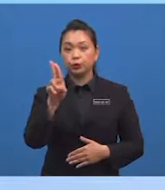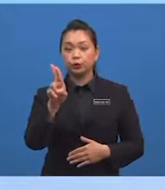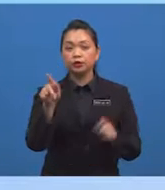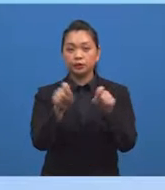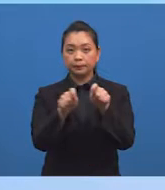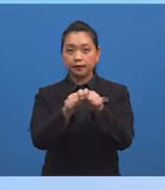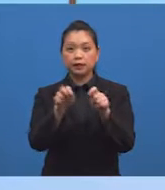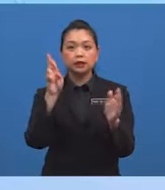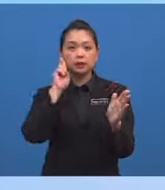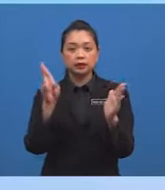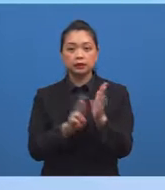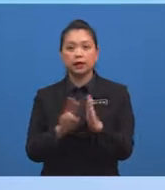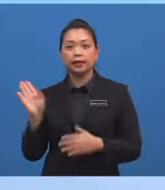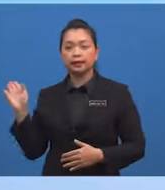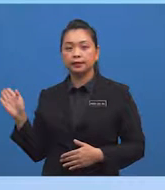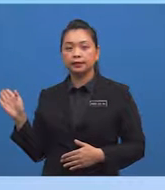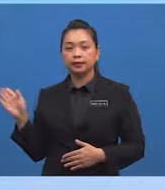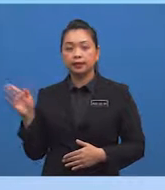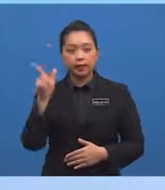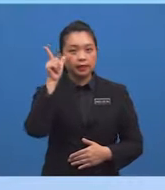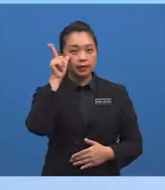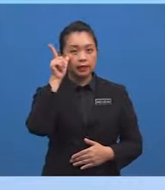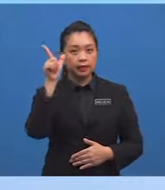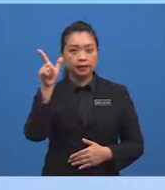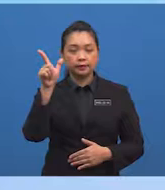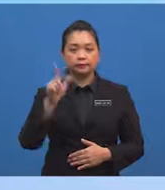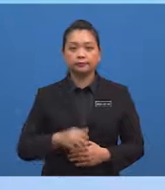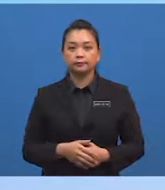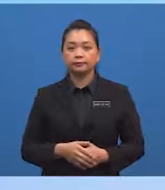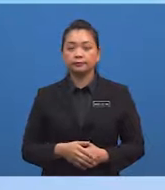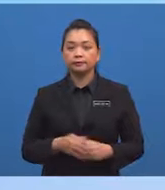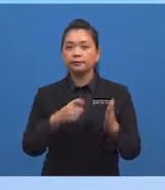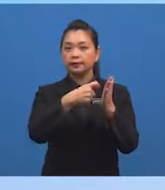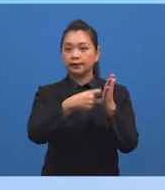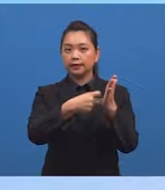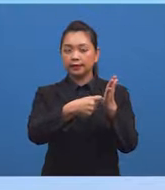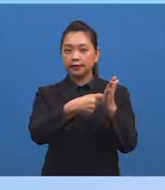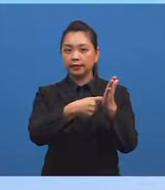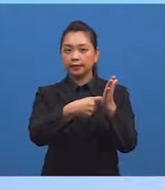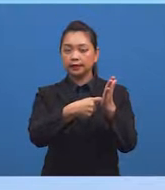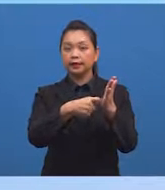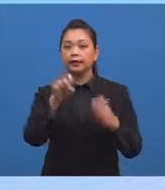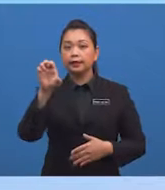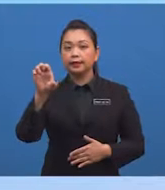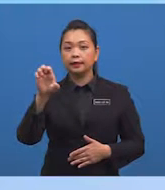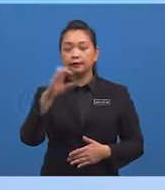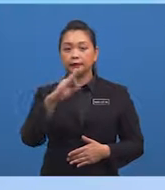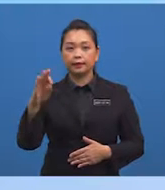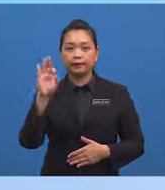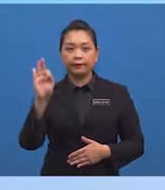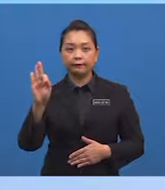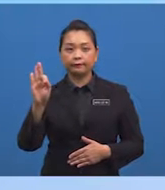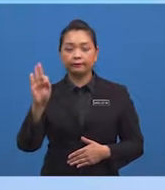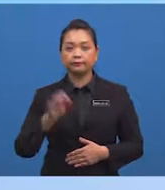rajah ini Perhatikan nilai sudut E dan sudut F